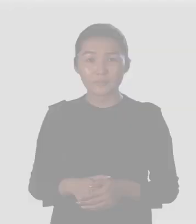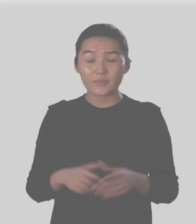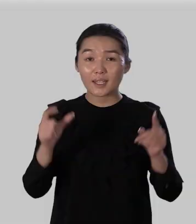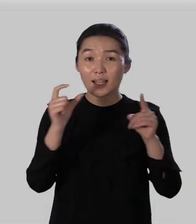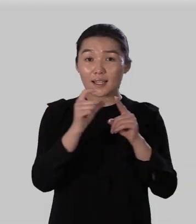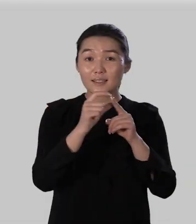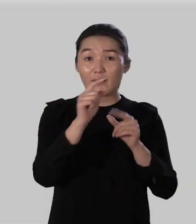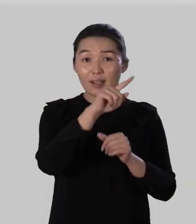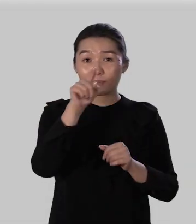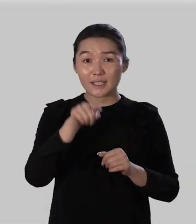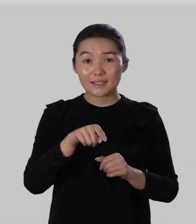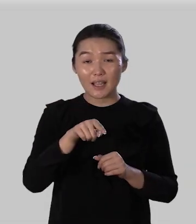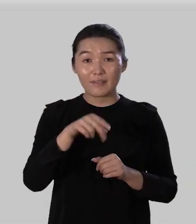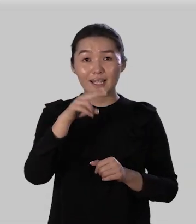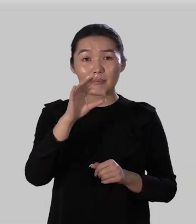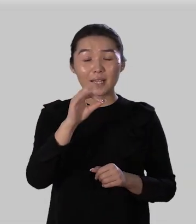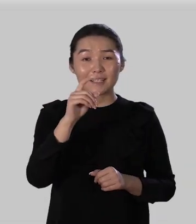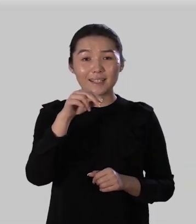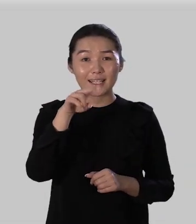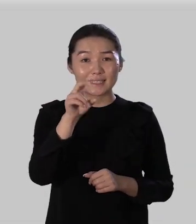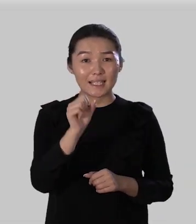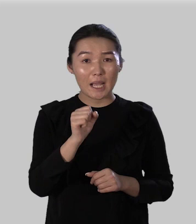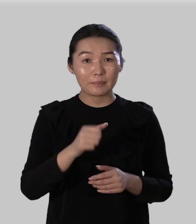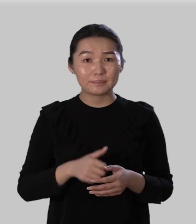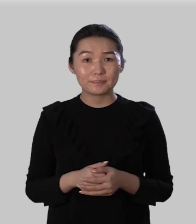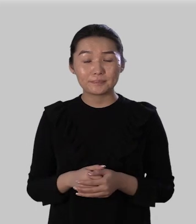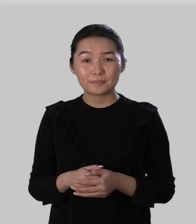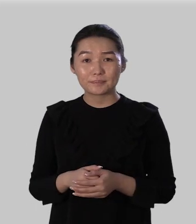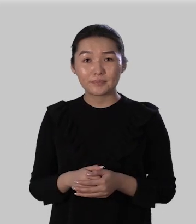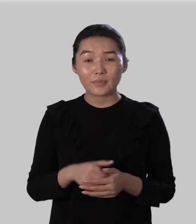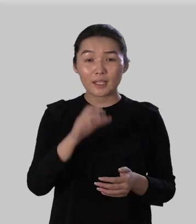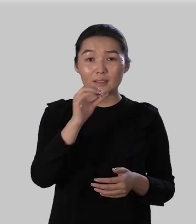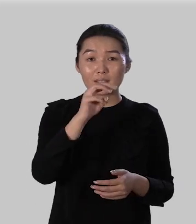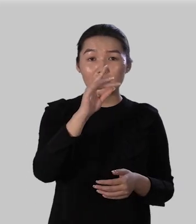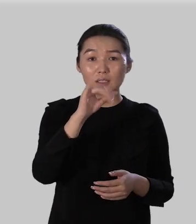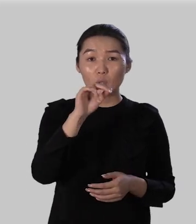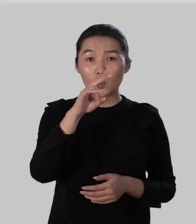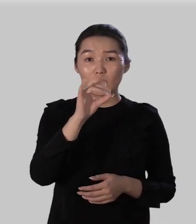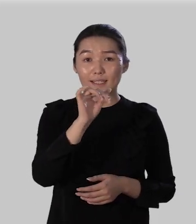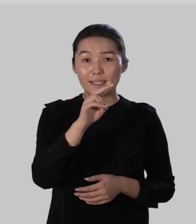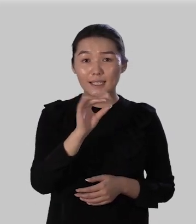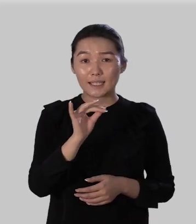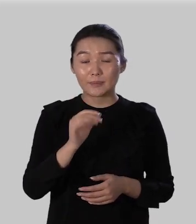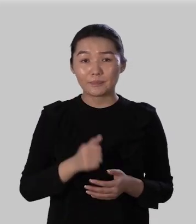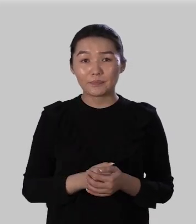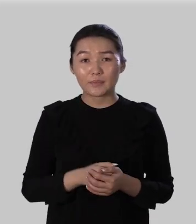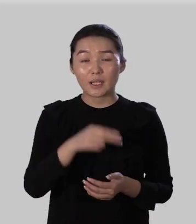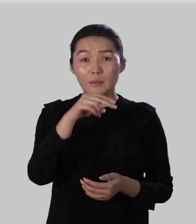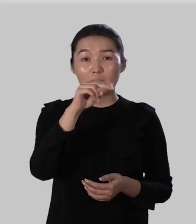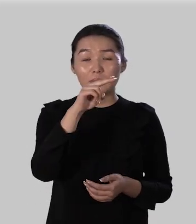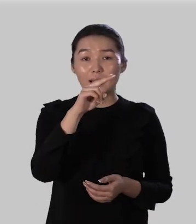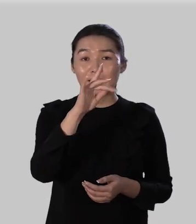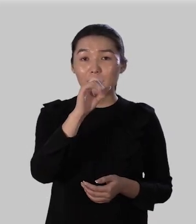слова с приставкой поездка сотрудники сотрудники